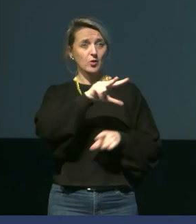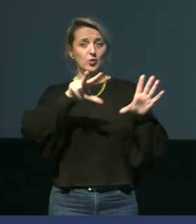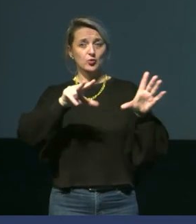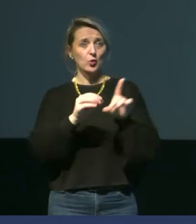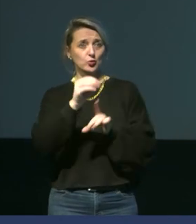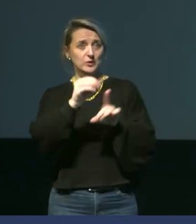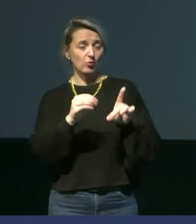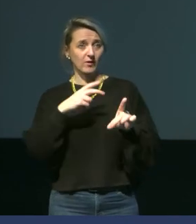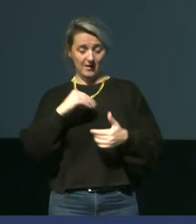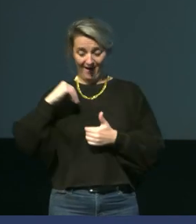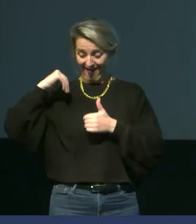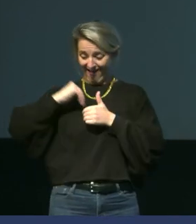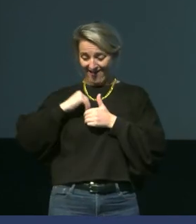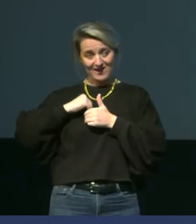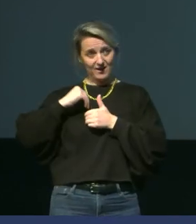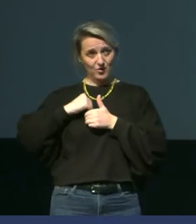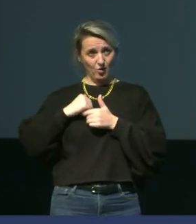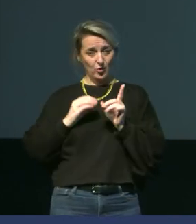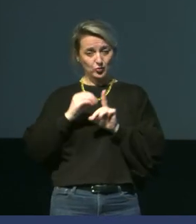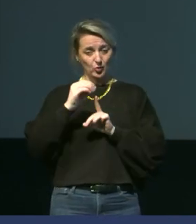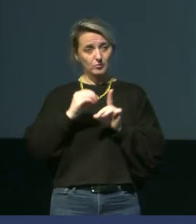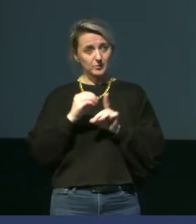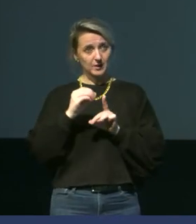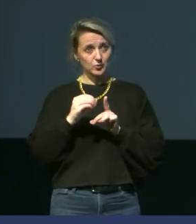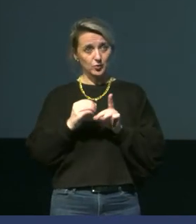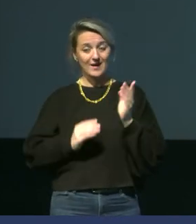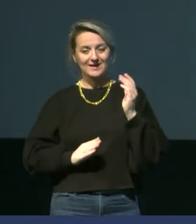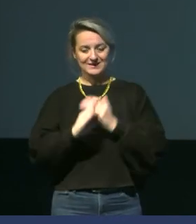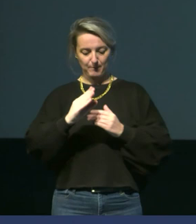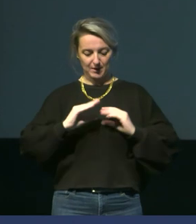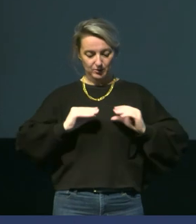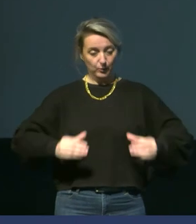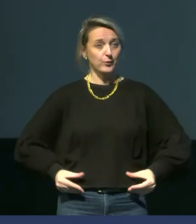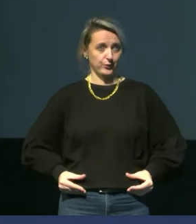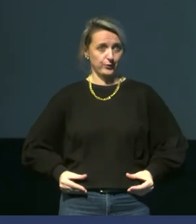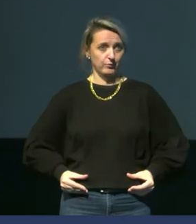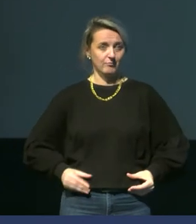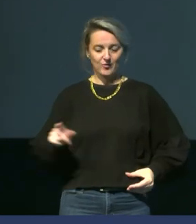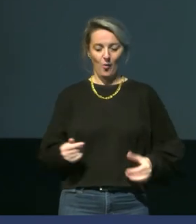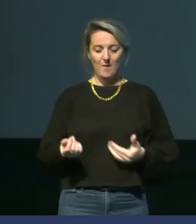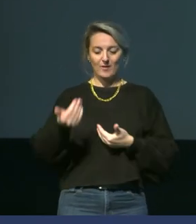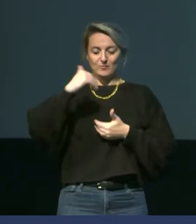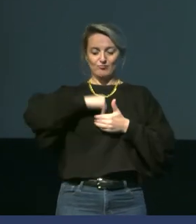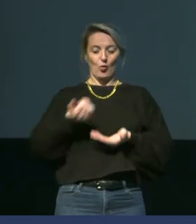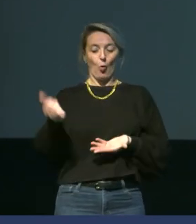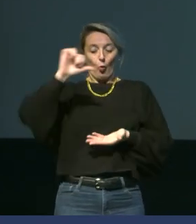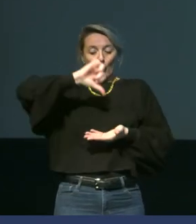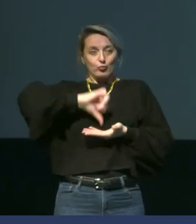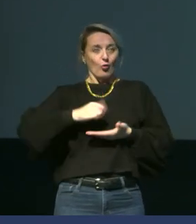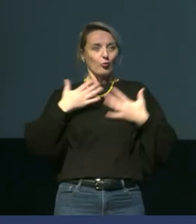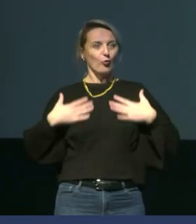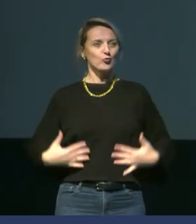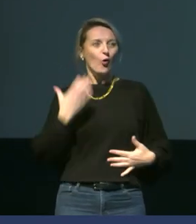interne ici en rouge qui est supérieure à la température périphérique. Ça, c'est quelque chose de normal. Au centre de notre corps, on est toujours un petit peu plus chaud